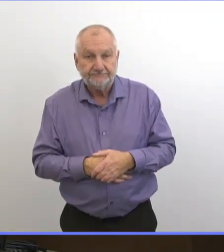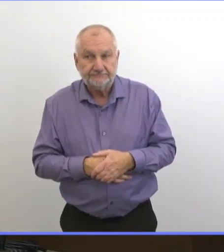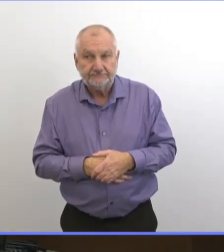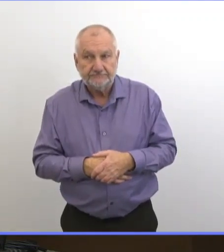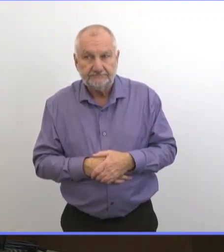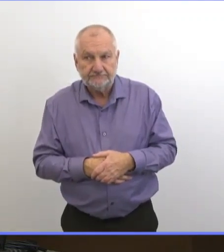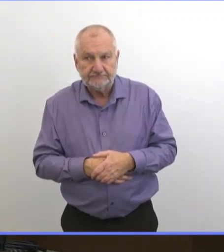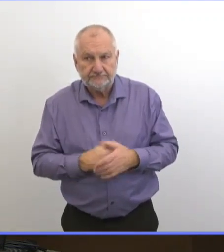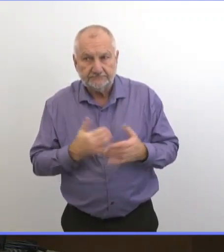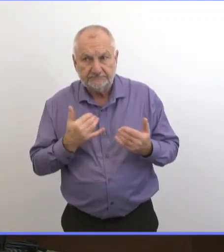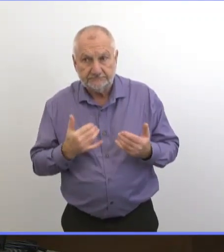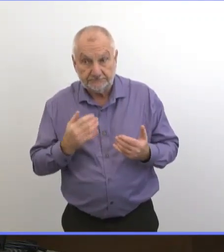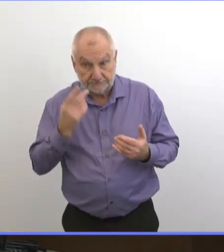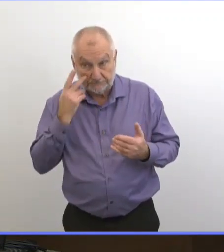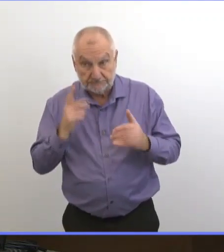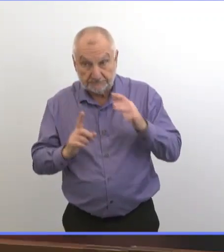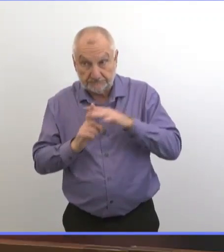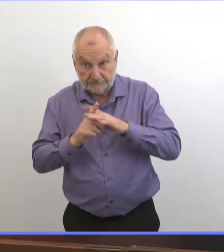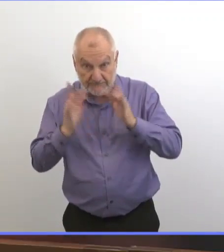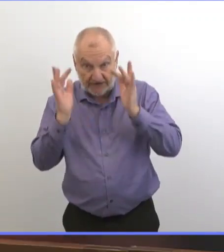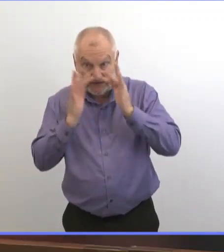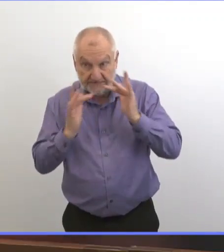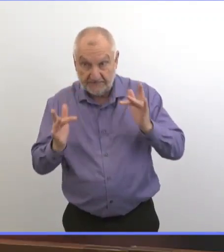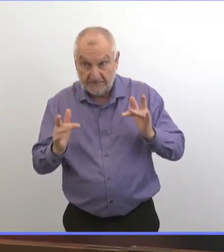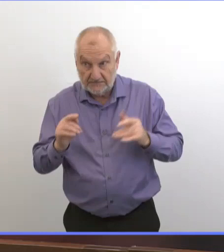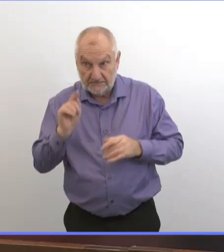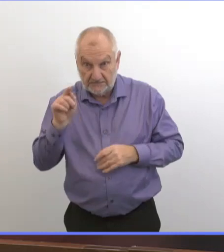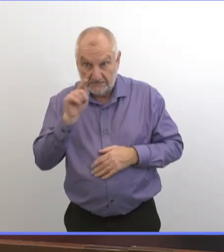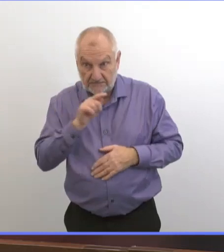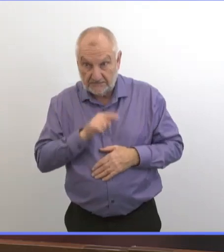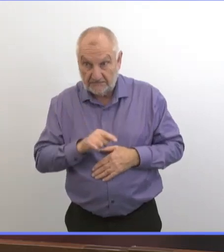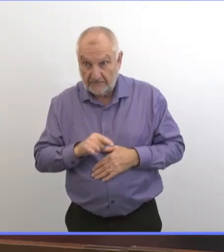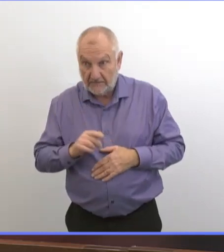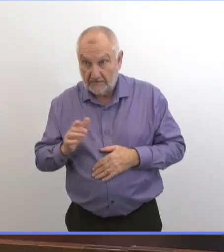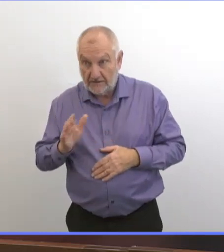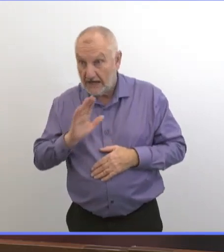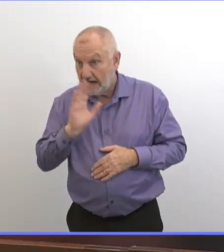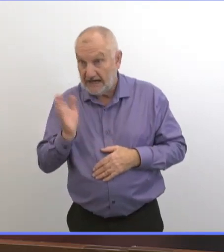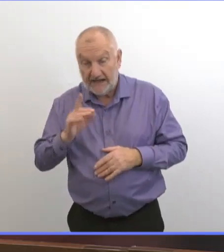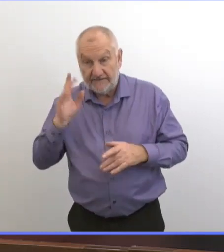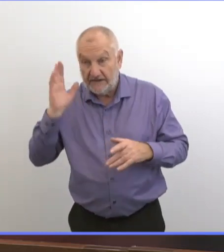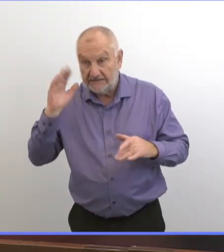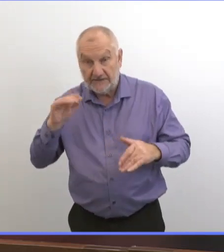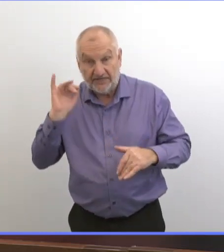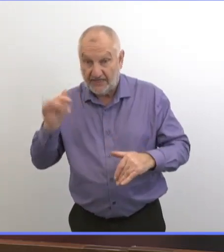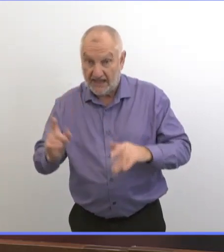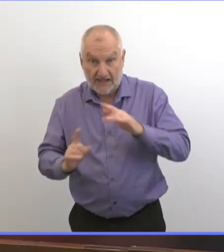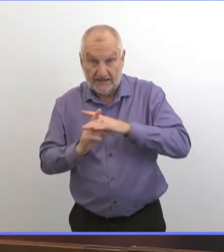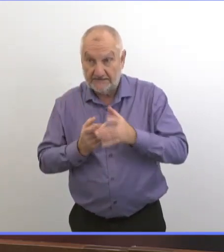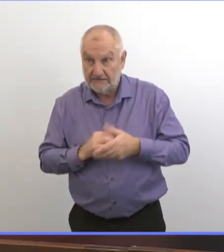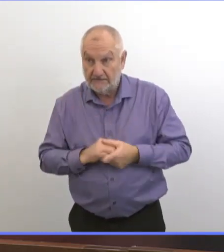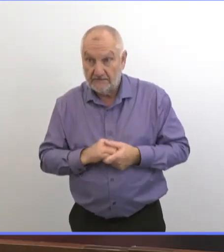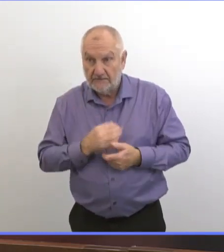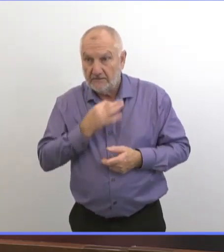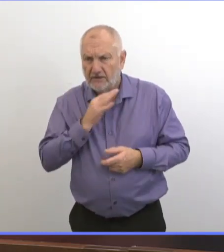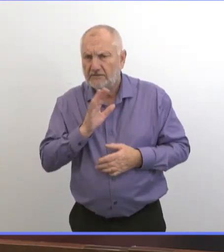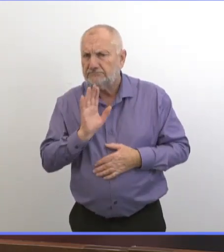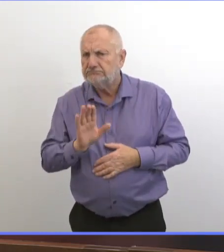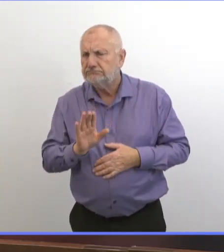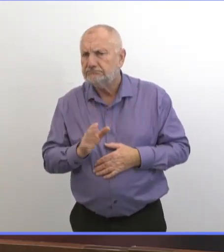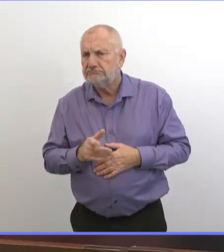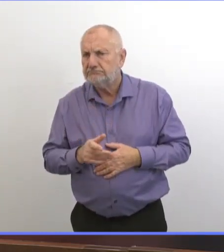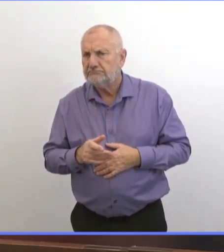Est-ce qu'il y une chose que vous voyez en hôpital que vous pensiez ne jamais voir ? Mis à part les chiffres